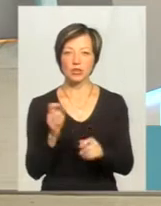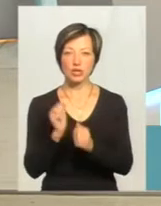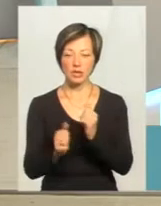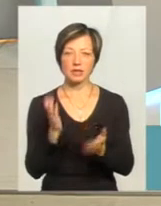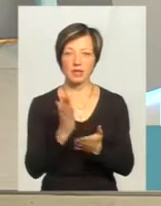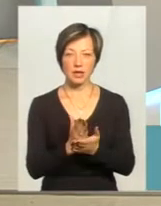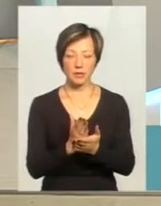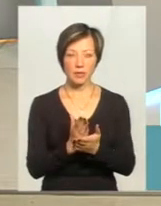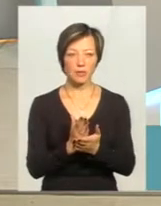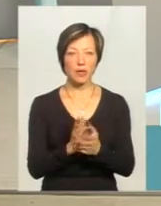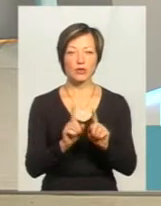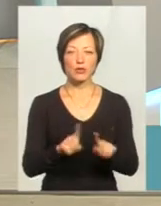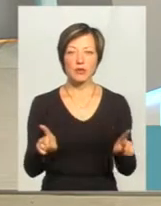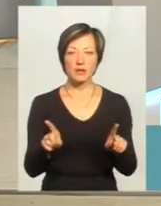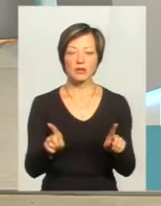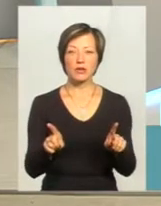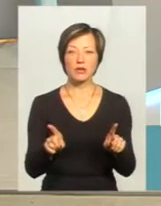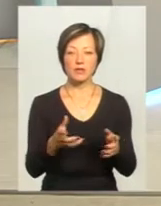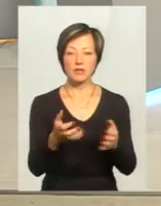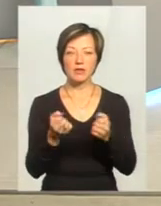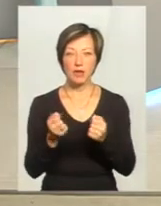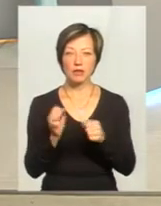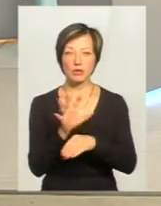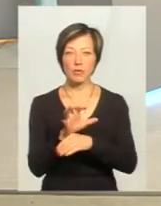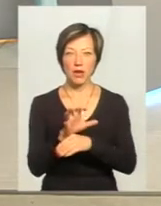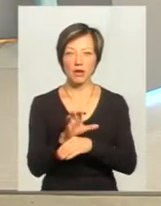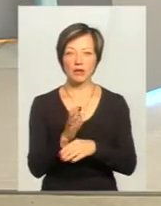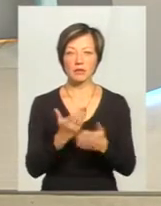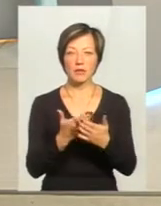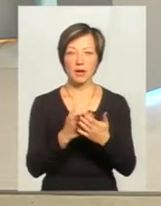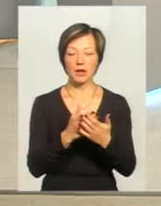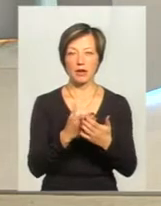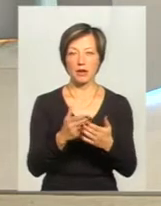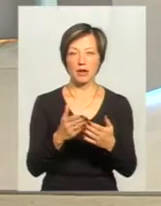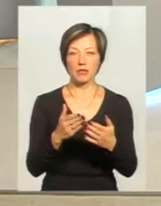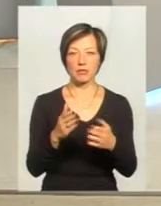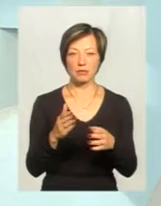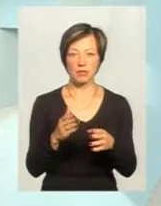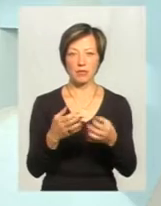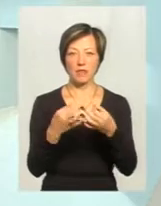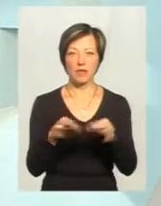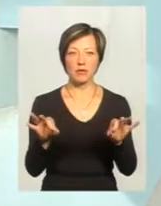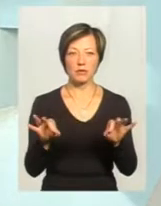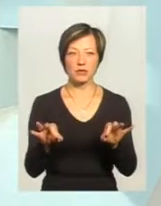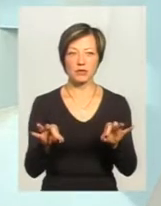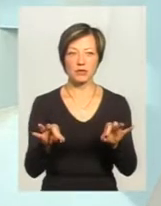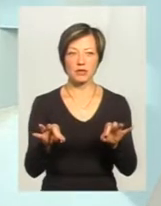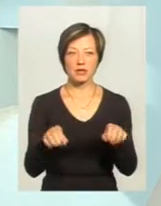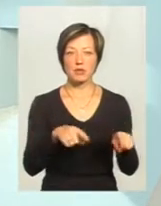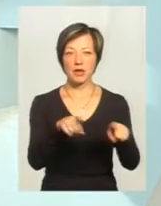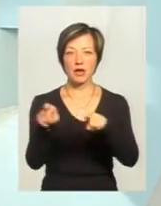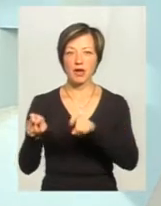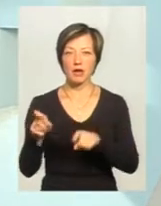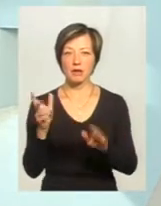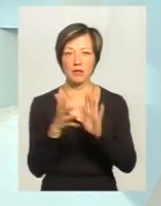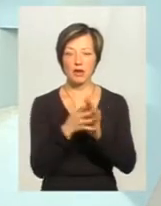часті. Це особливо стосується, взяли породну собаку, Стафорда, Підбуля, випустили на самовигал собака бігає на